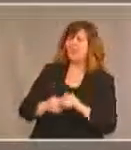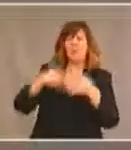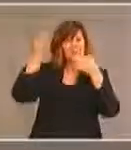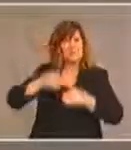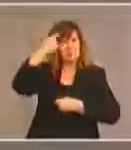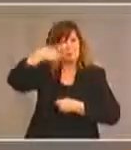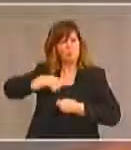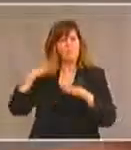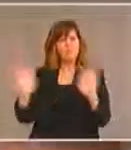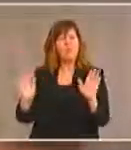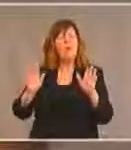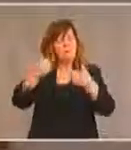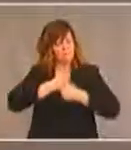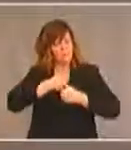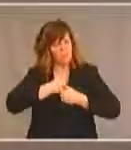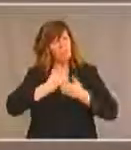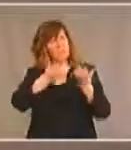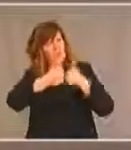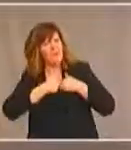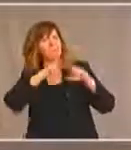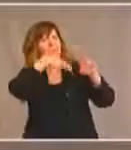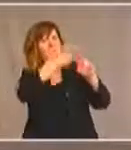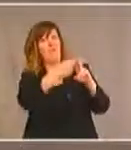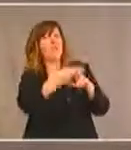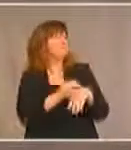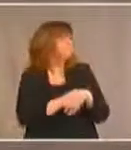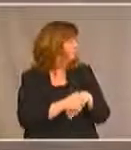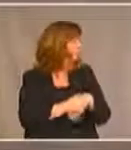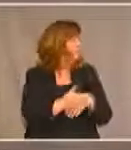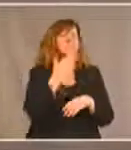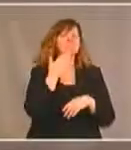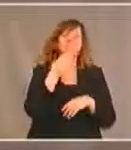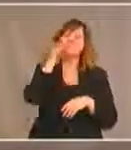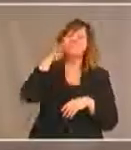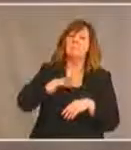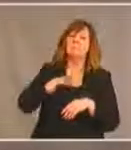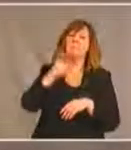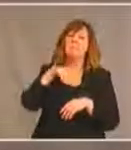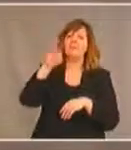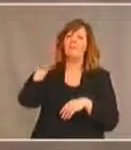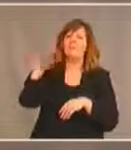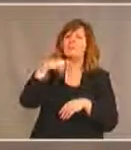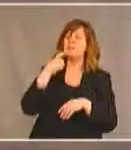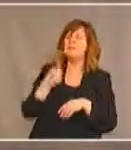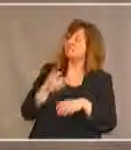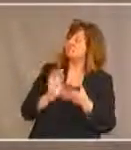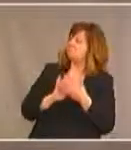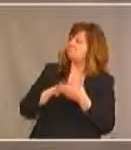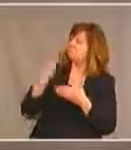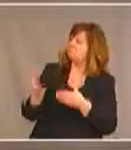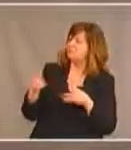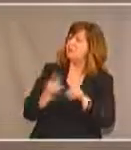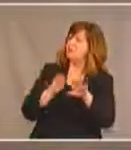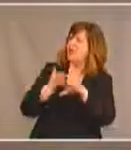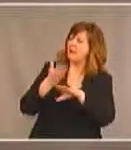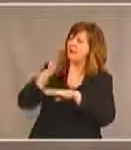oublier dans le cadre de notre initiative. Et vous avez parlé aussi d'un cadre axé sur les